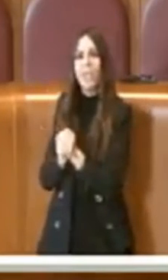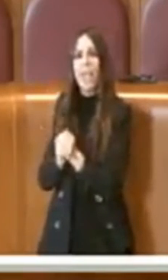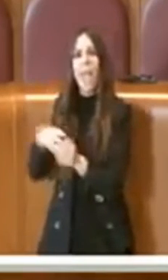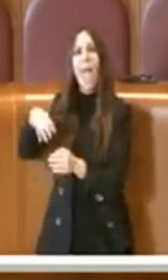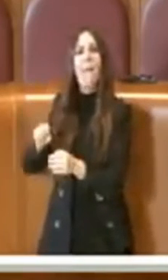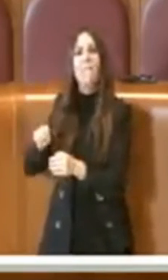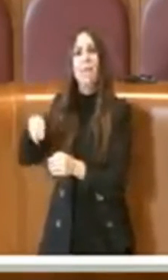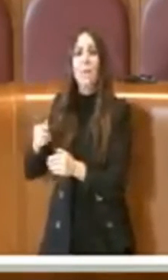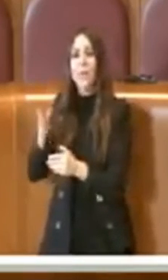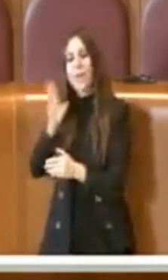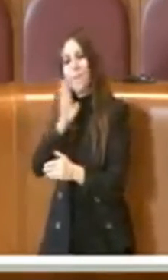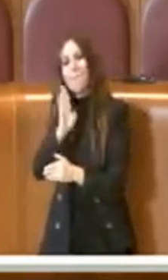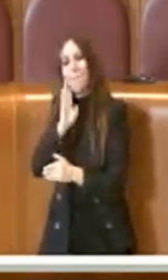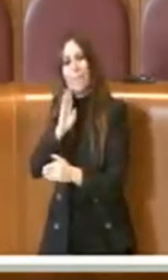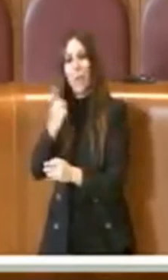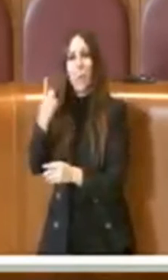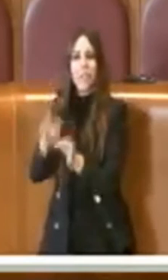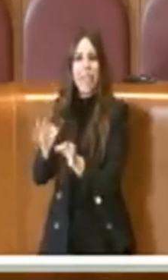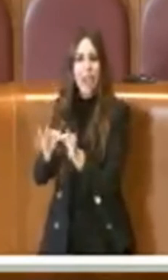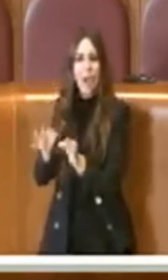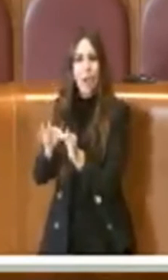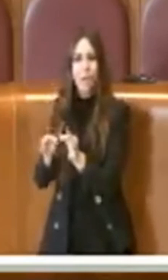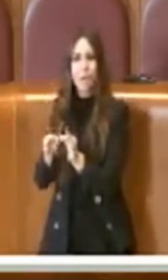Mennuni, Mennuni, un attimo solo.